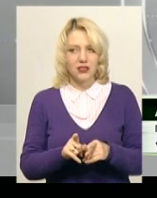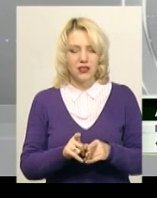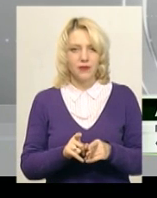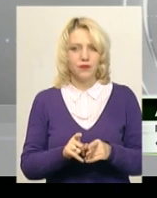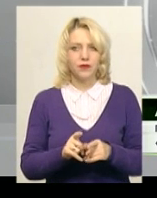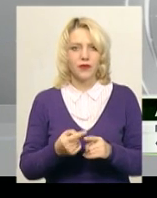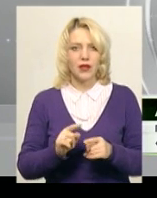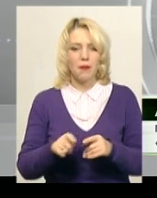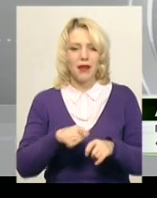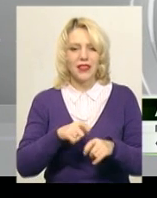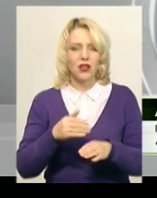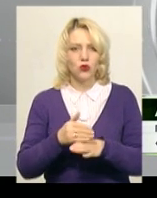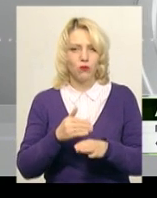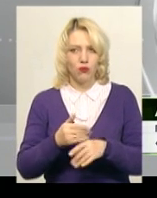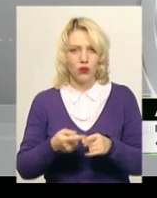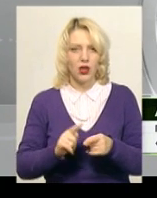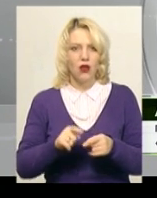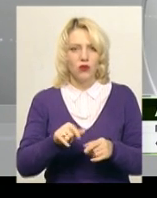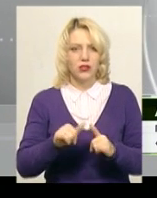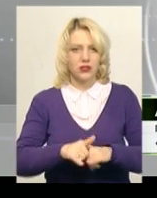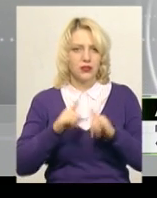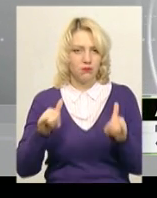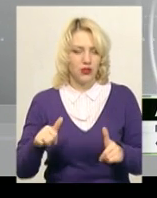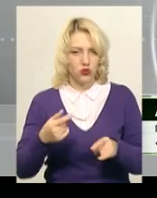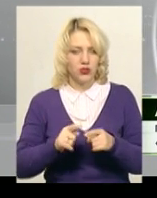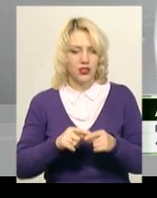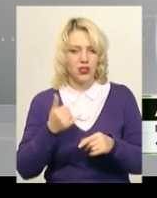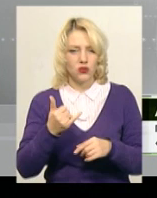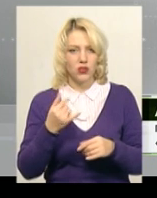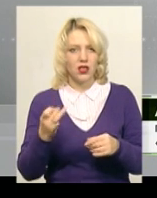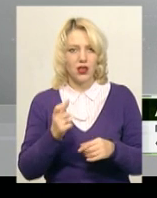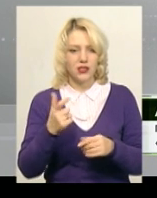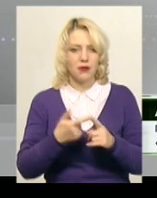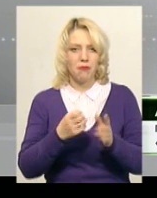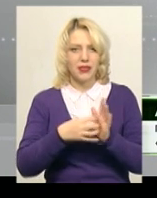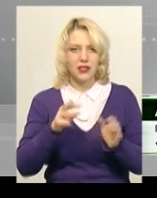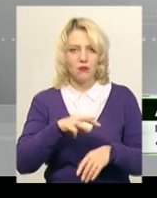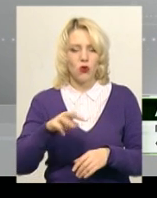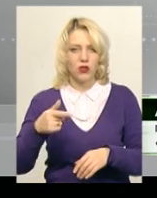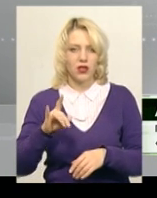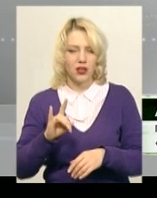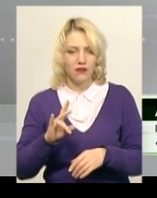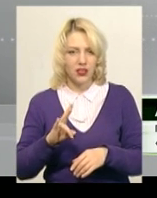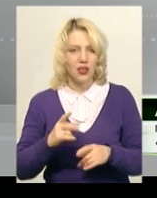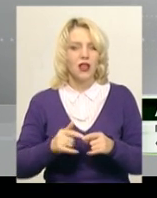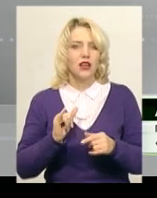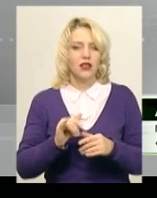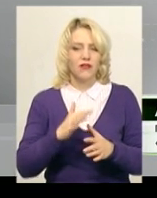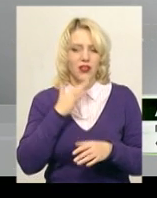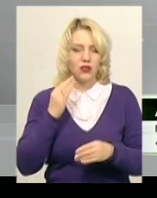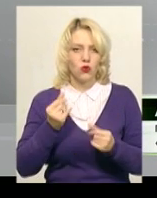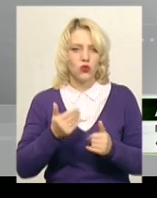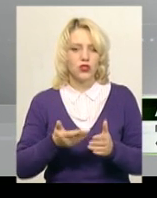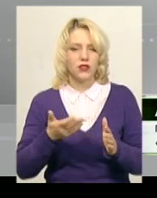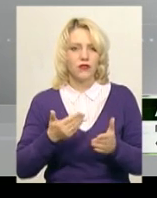стаття по матеріальній допомозі. Вона на черговий раз збільшується. Тобто на сьогодні це 15 мільйонів гривень. І так само немала кількість грошей йде